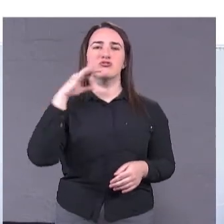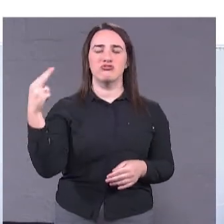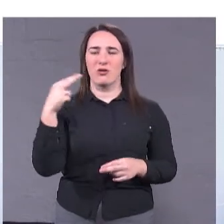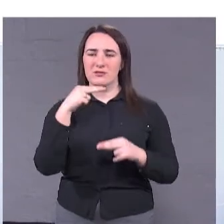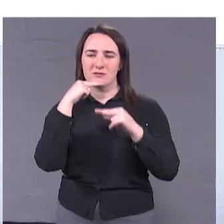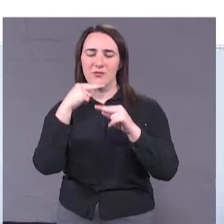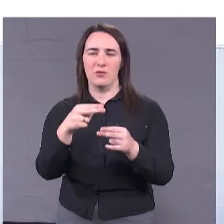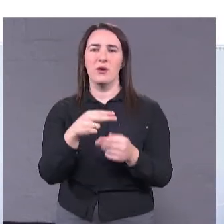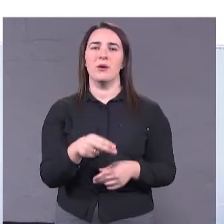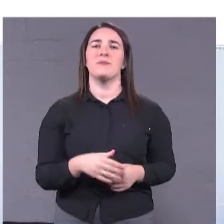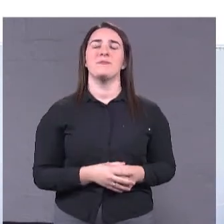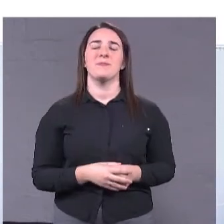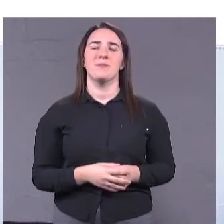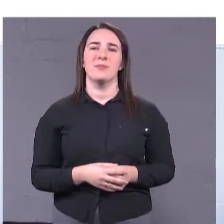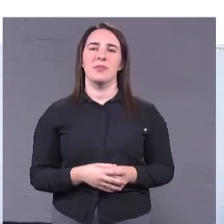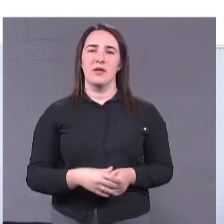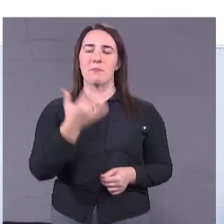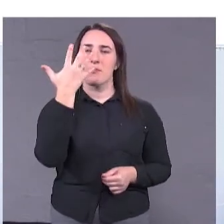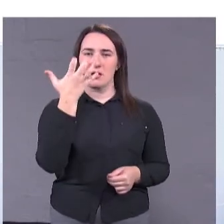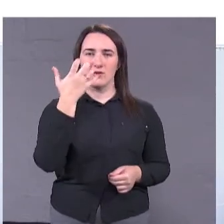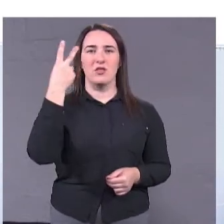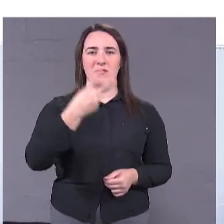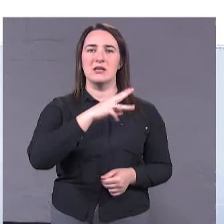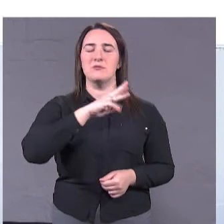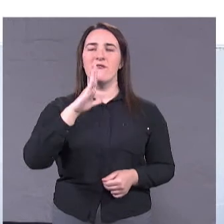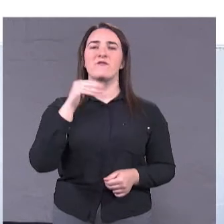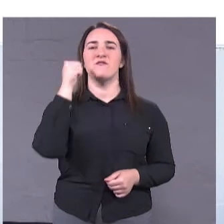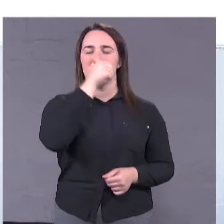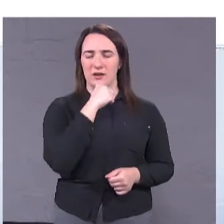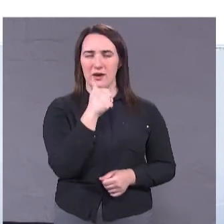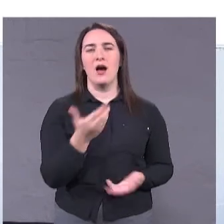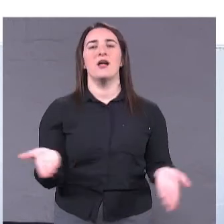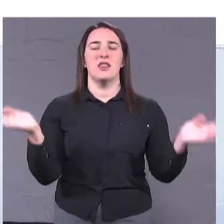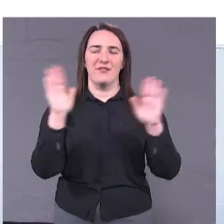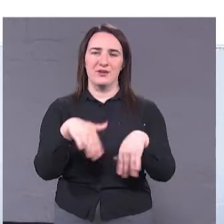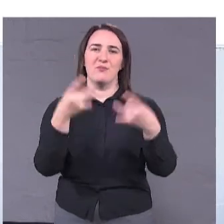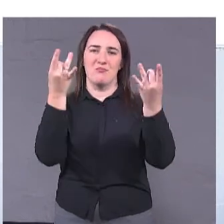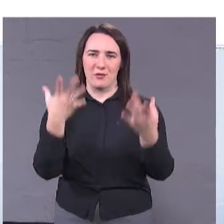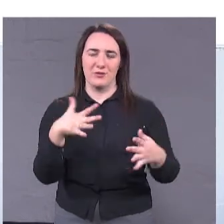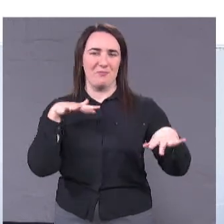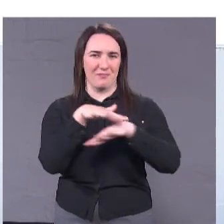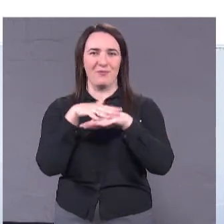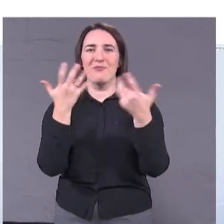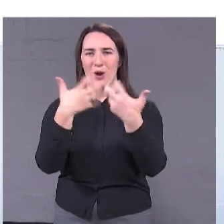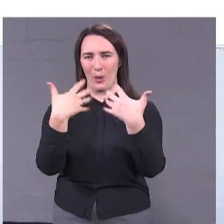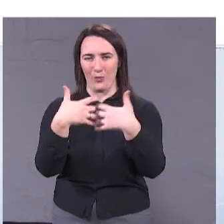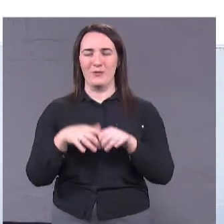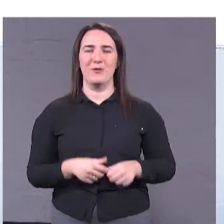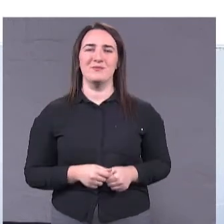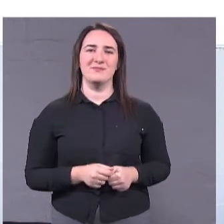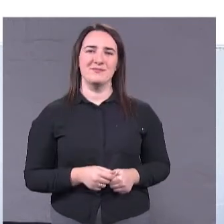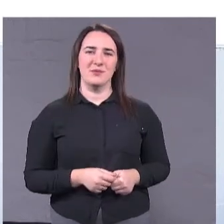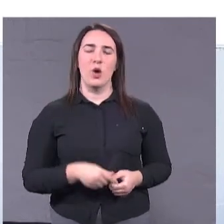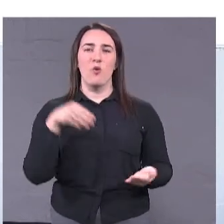520 млн грн в год. А тепер давайте простую вещь, просту арифметику з вами зробимо. Бюджет